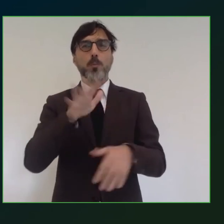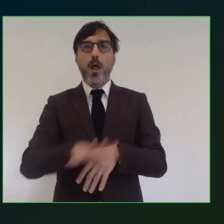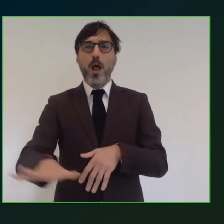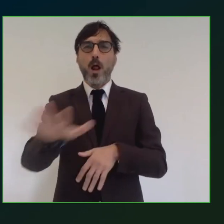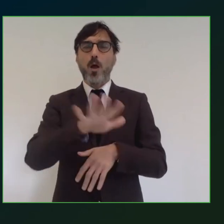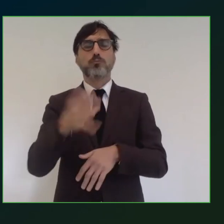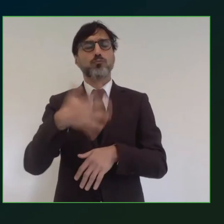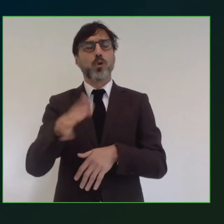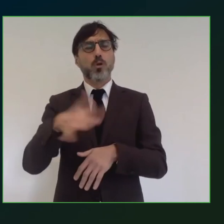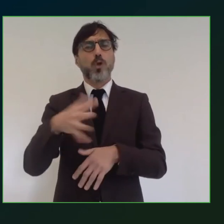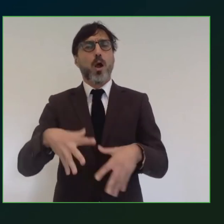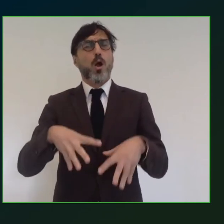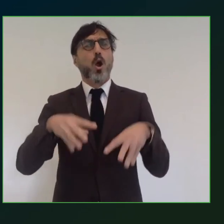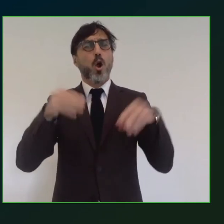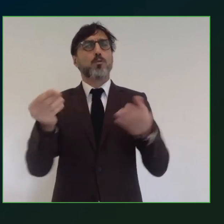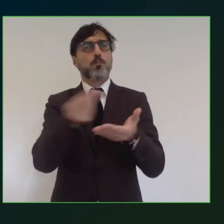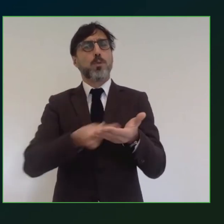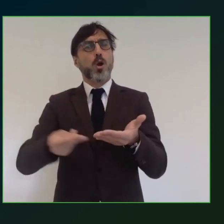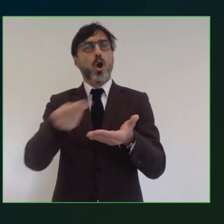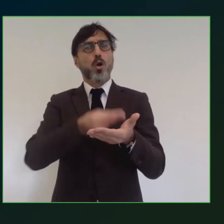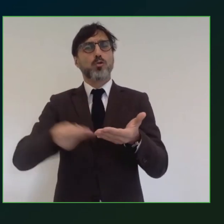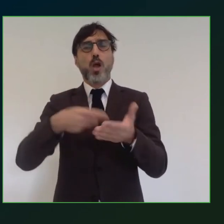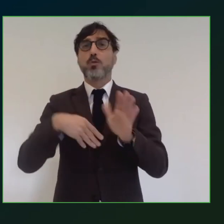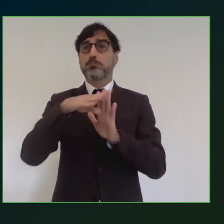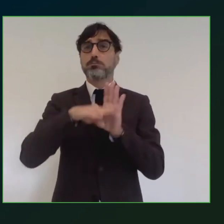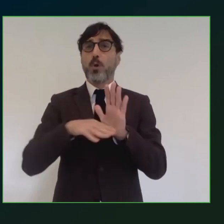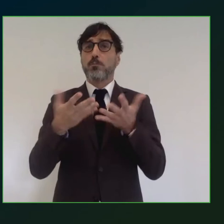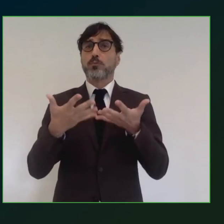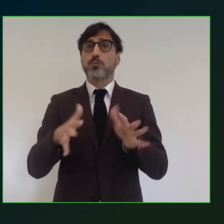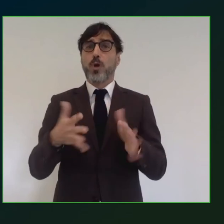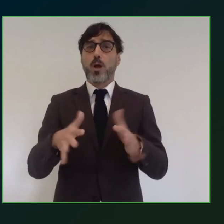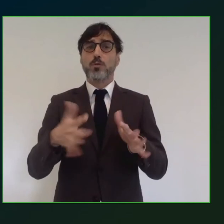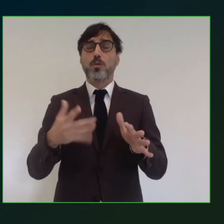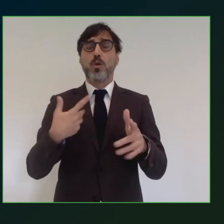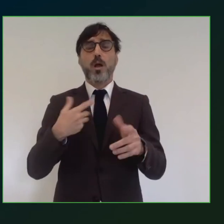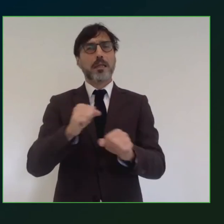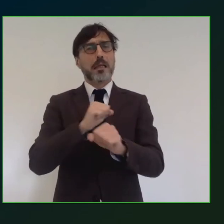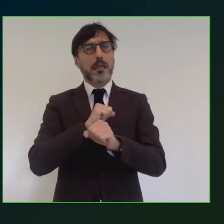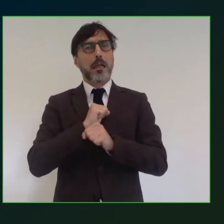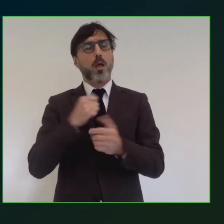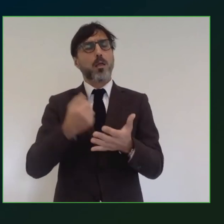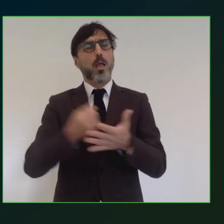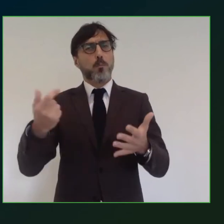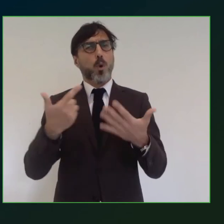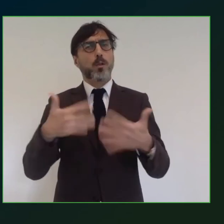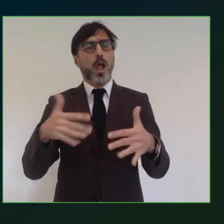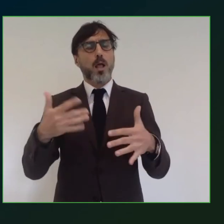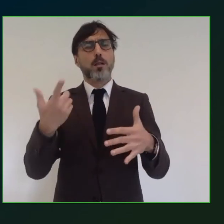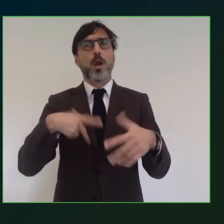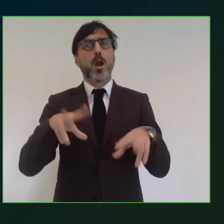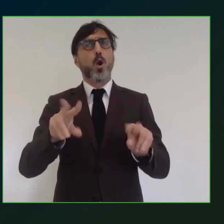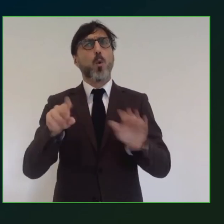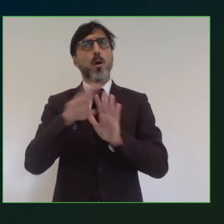già abbiamo messo in campo un progetto e un programma che ritengo di vitale importanza per la nuova